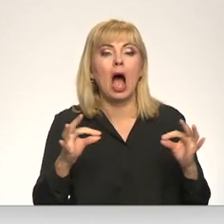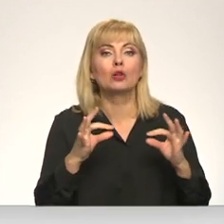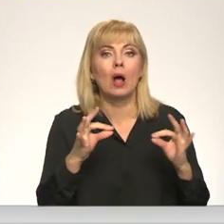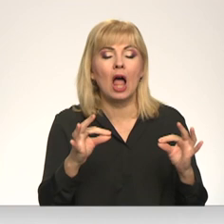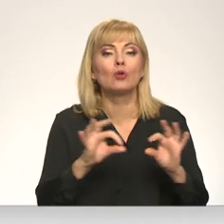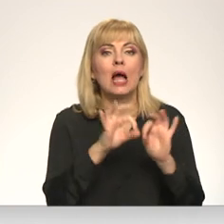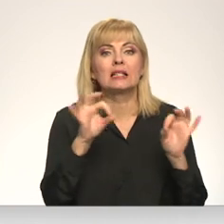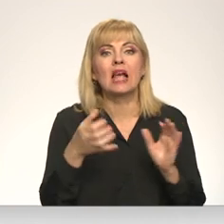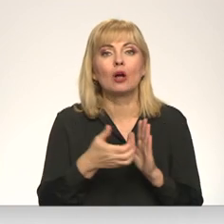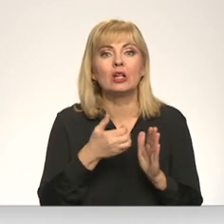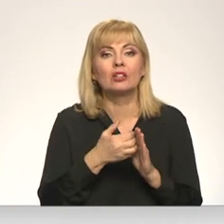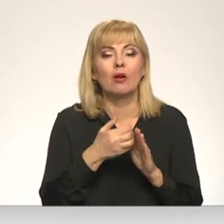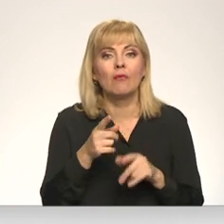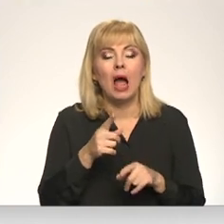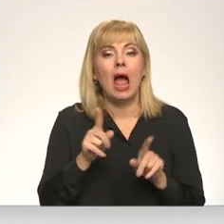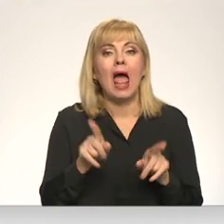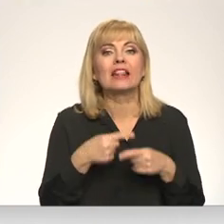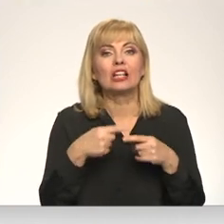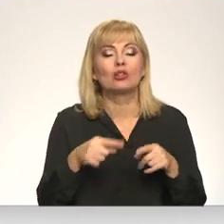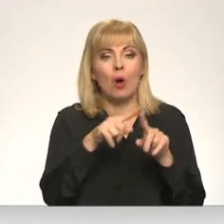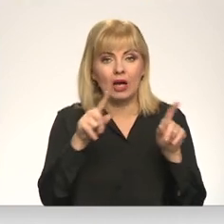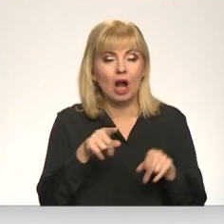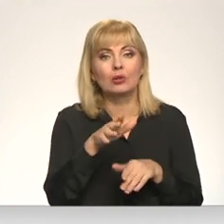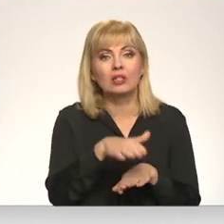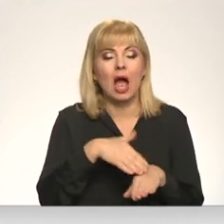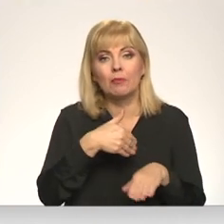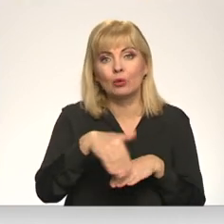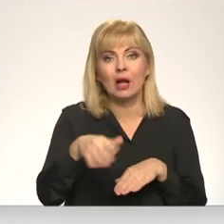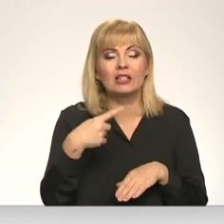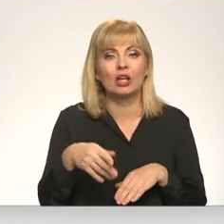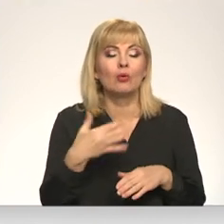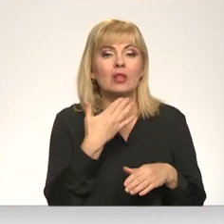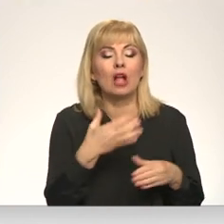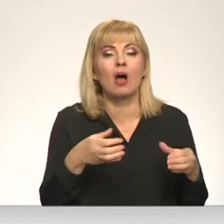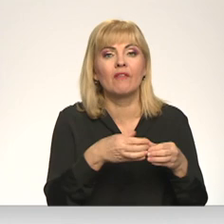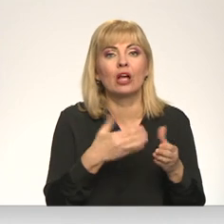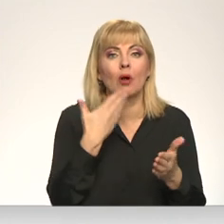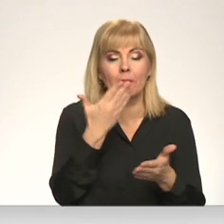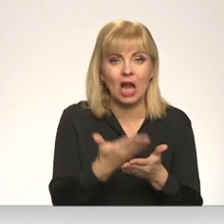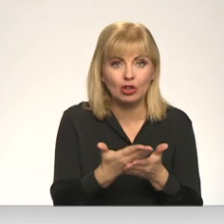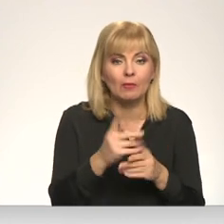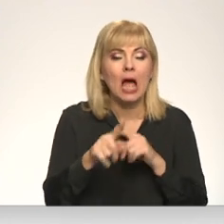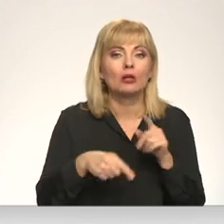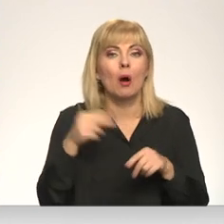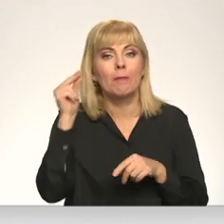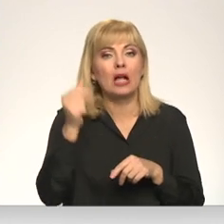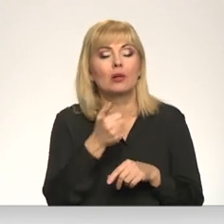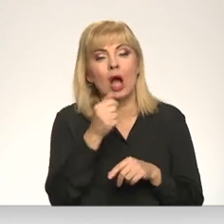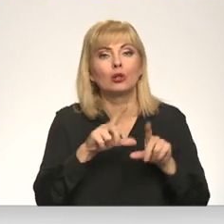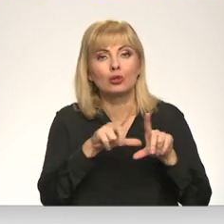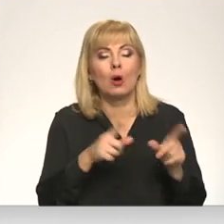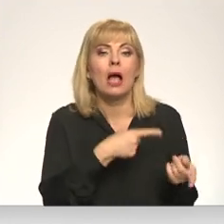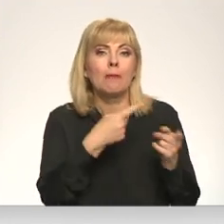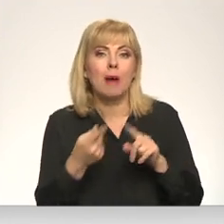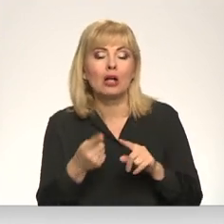izmantot etnisko kārti. Sēm norādīja arī citu Nacionālās apvienības priekšlikumu jauno nākamā mācību gada, skolās